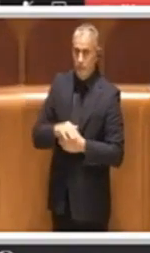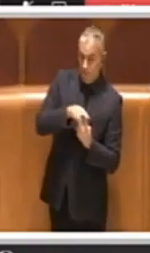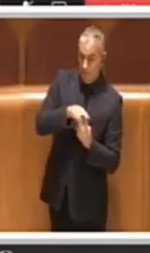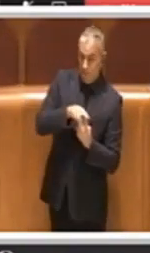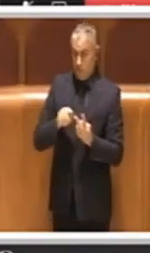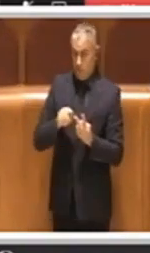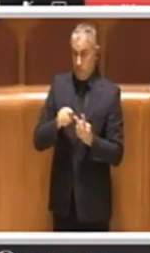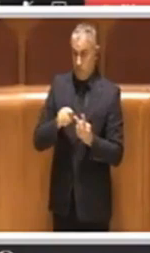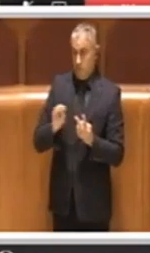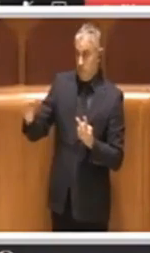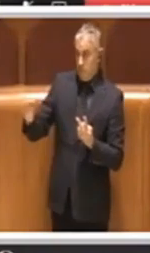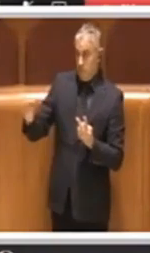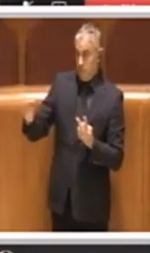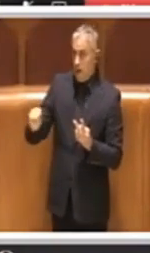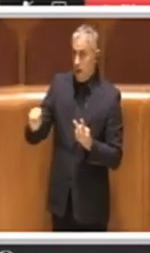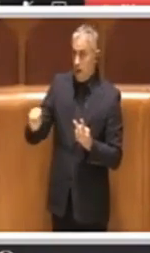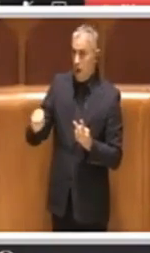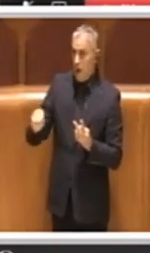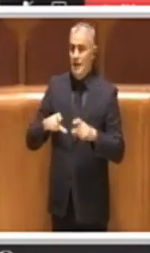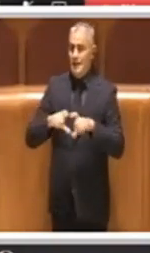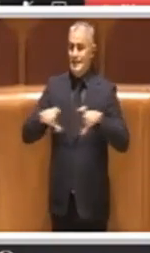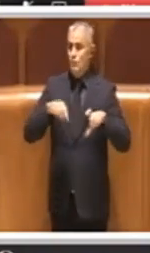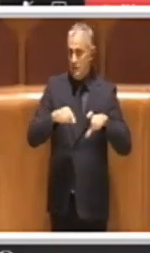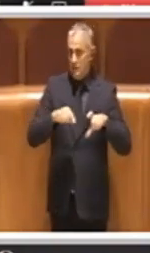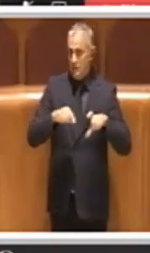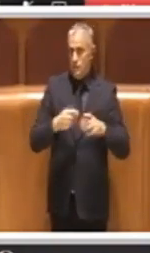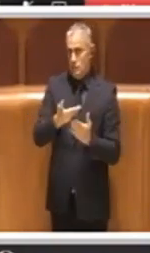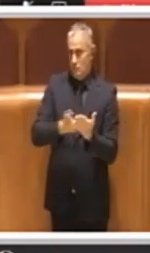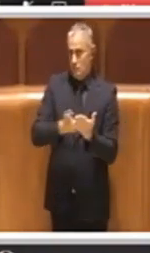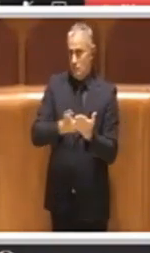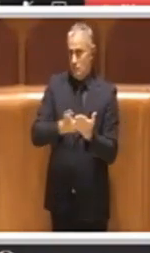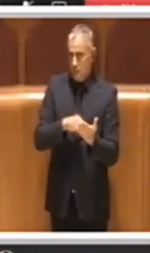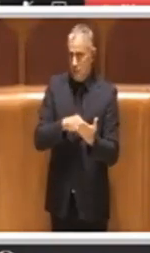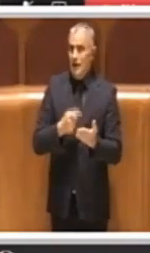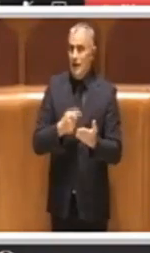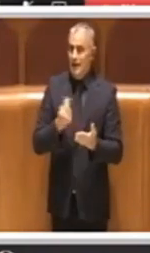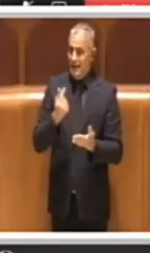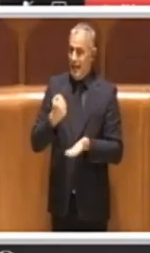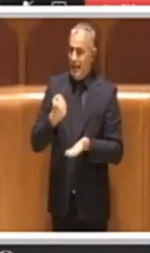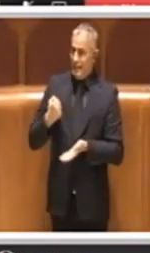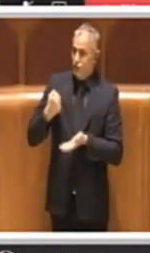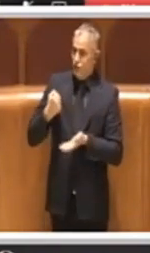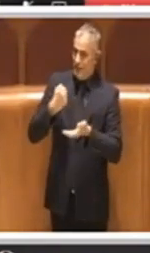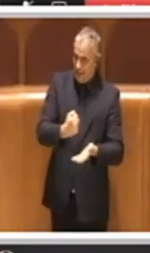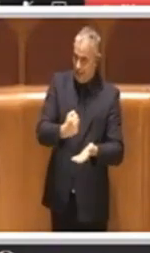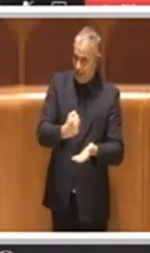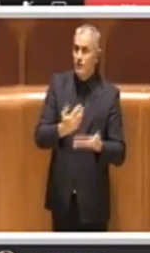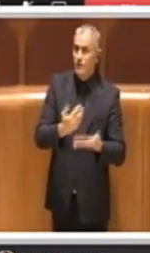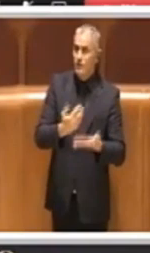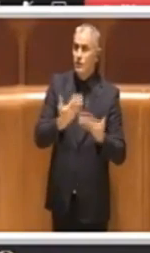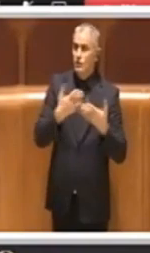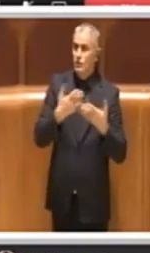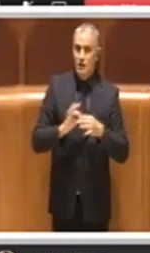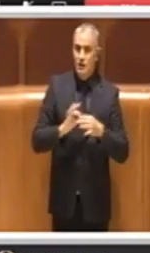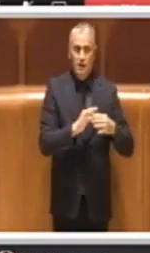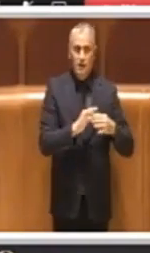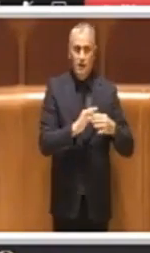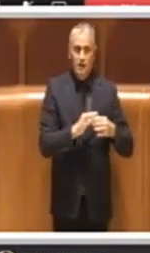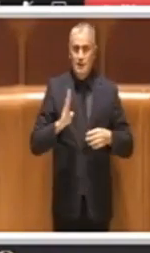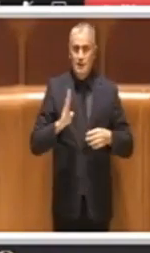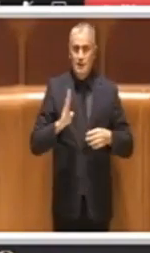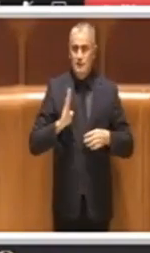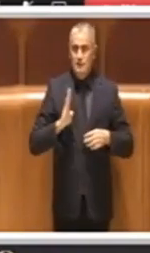indicazioni del dispositivo si richiama anche, per quanto riguarda gli incentivi, quanto già indicato dal signor Federico del